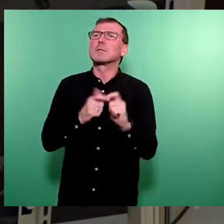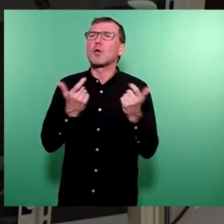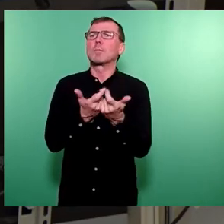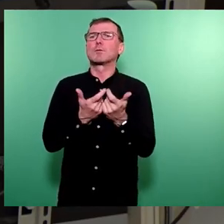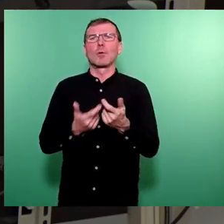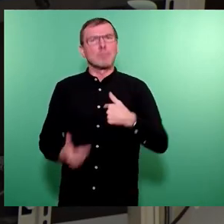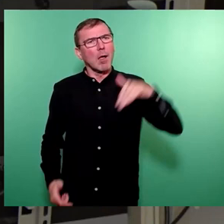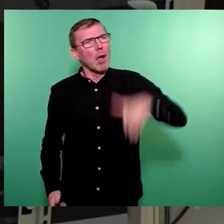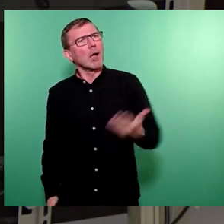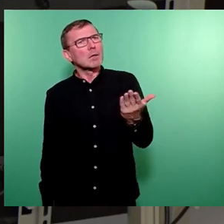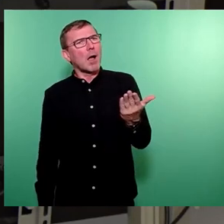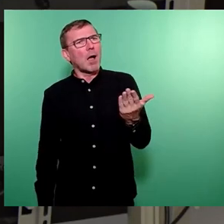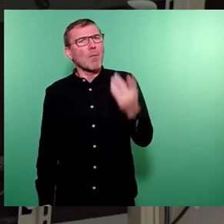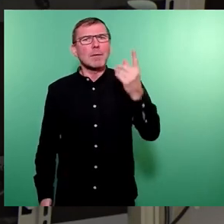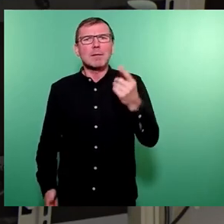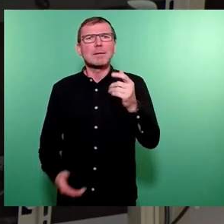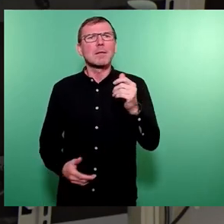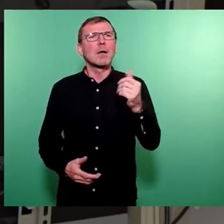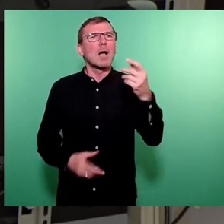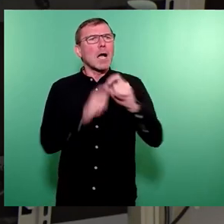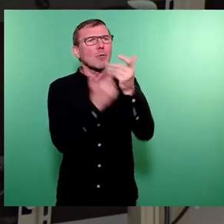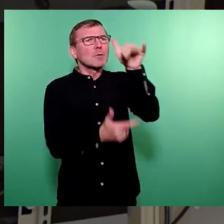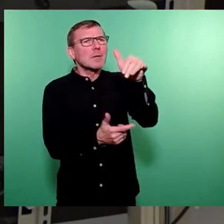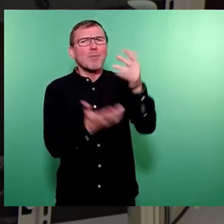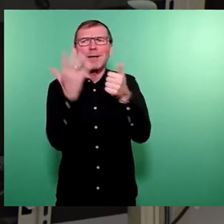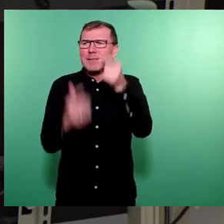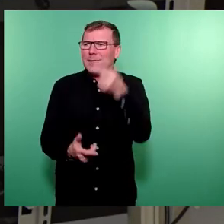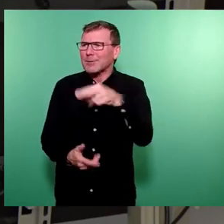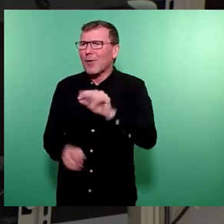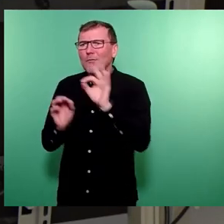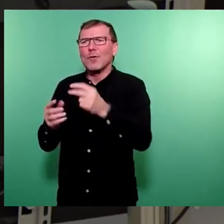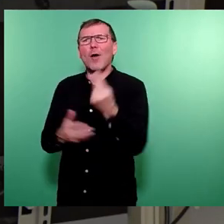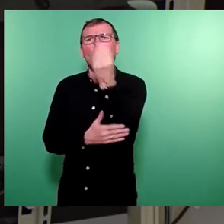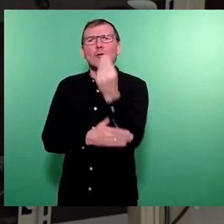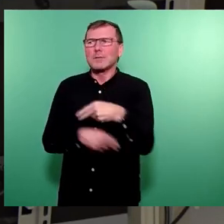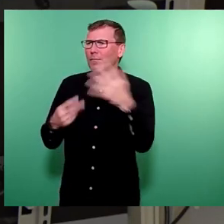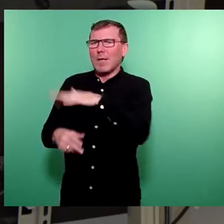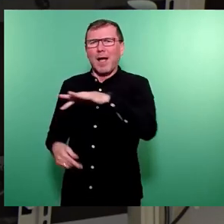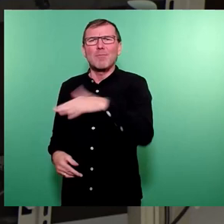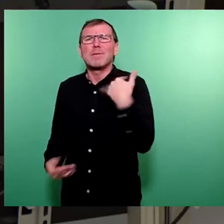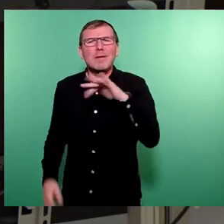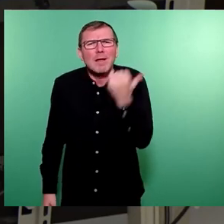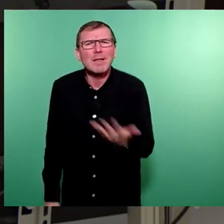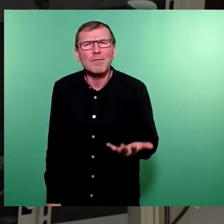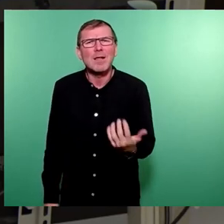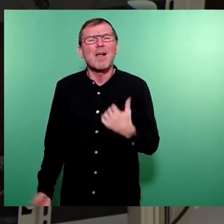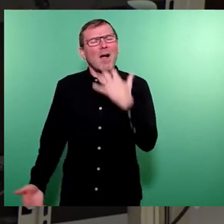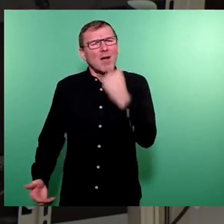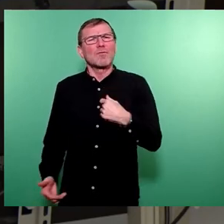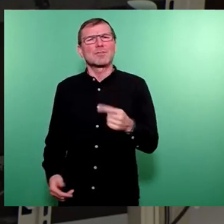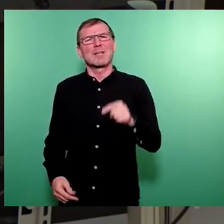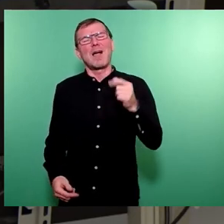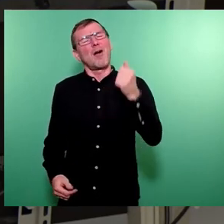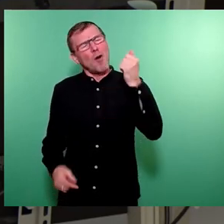und dann stellen wir kein Geld dafür ein. Das sind 60.000 Euro. Das ist keine Unsumme. Und wir wünschen uns, Herr